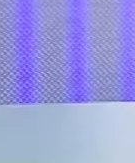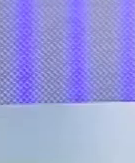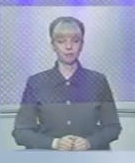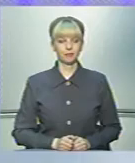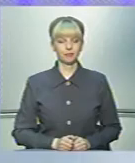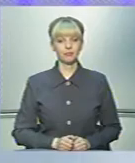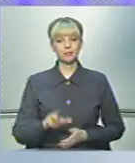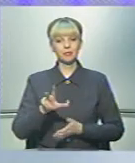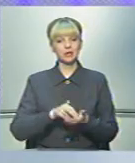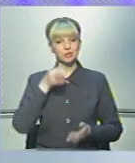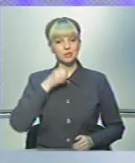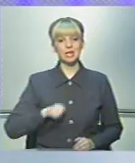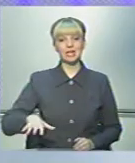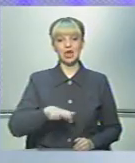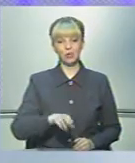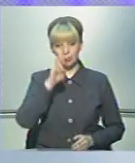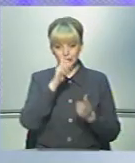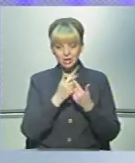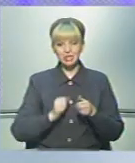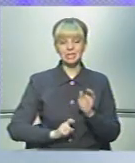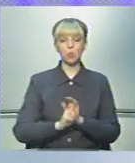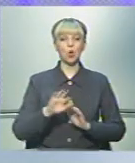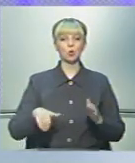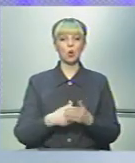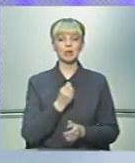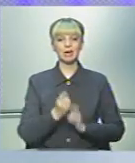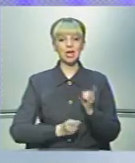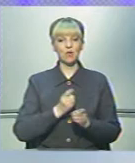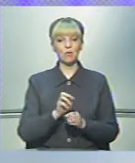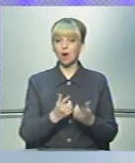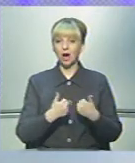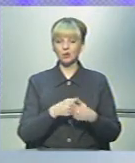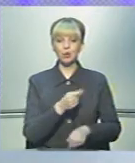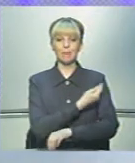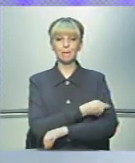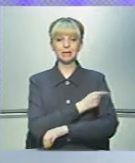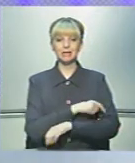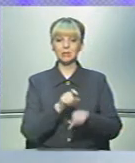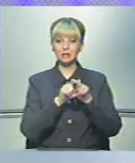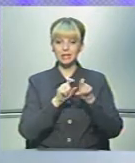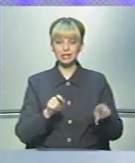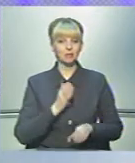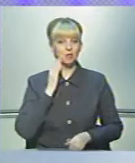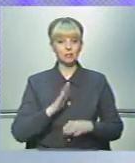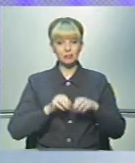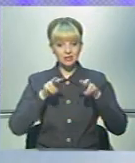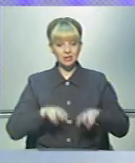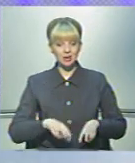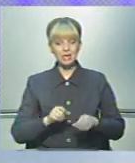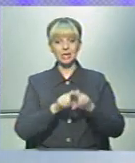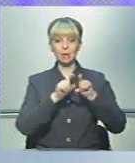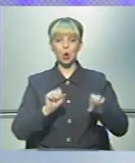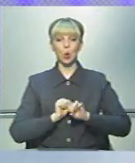Перейнятий досвід європейських країн запровадження нових реформ у галузі медицини. Буковинські фахівці із